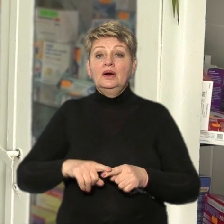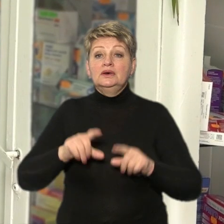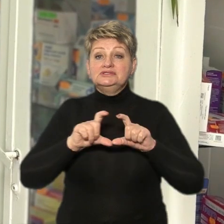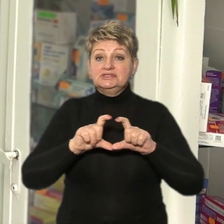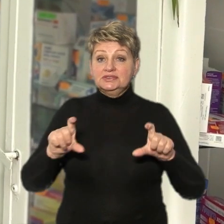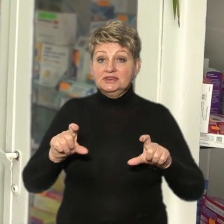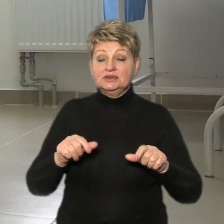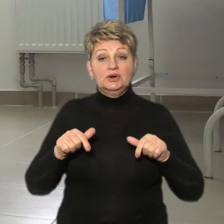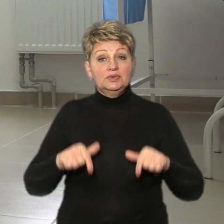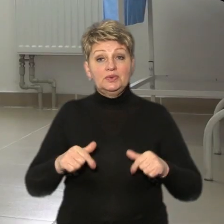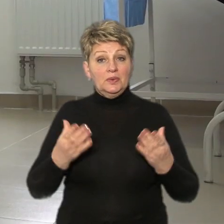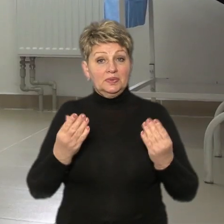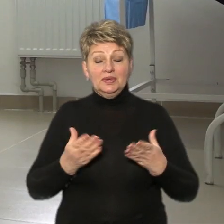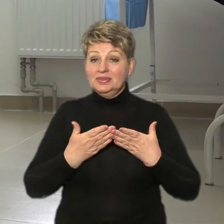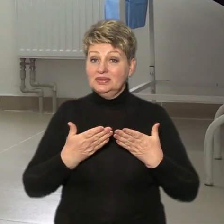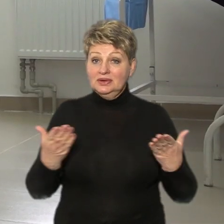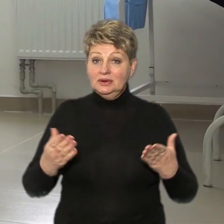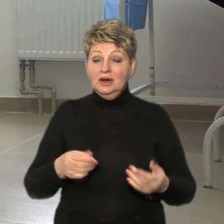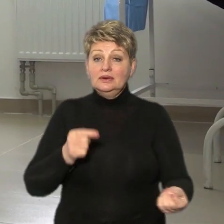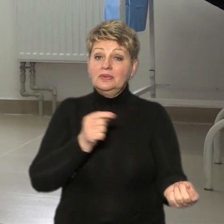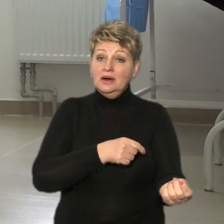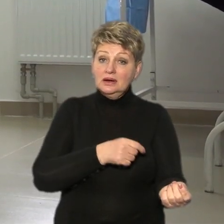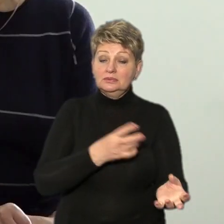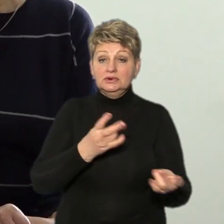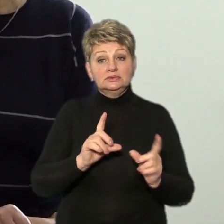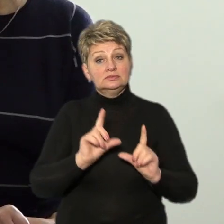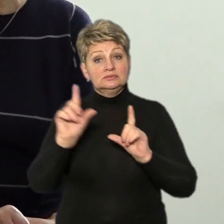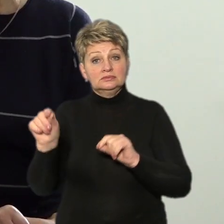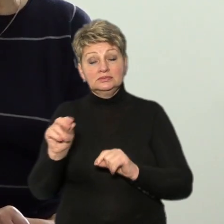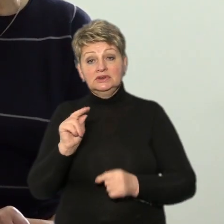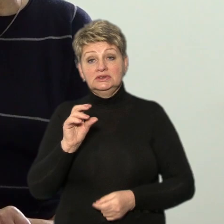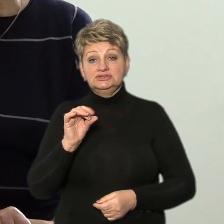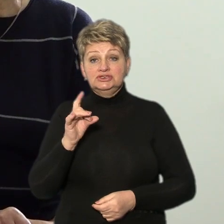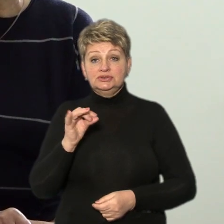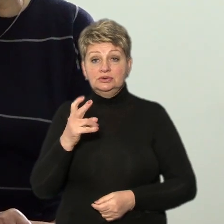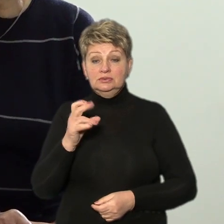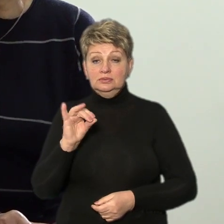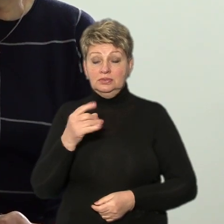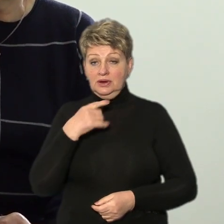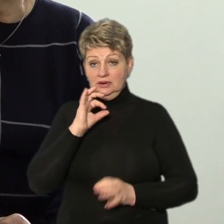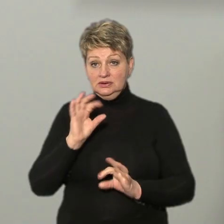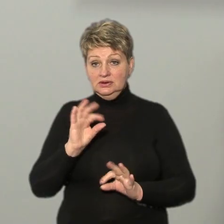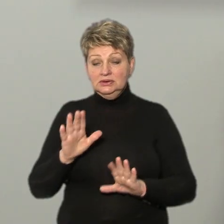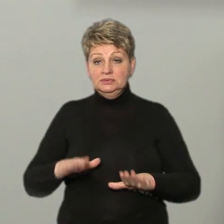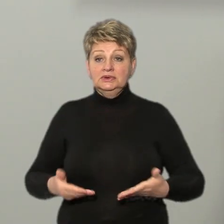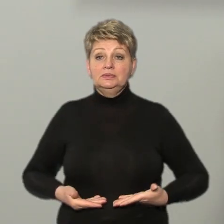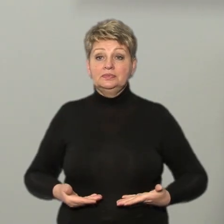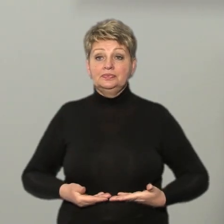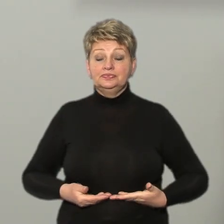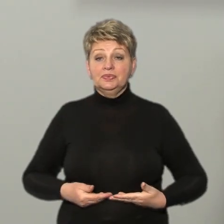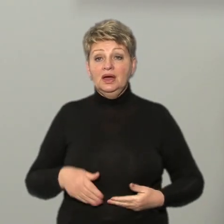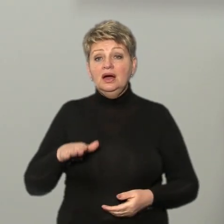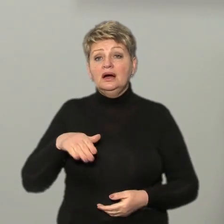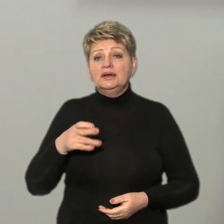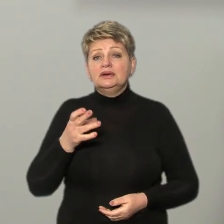додає, тут немає. На околи чи крапельниці потрібно їхати до Чорнобаю, каже місцева жителька Людмила Андріянова. Ну, хоча б